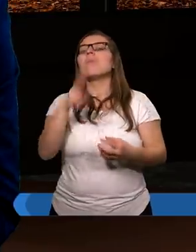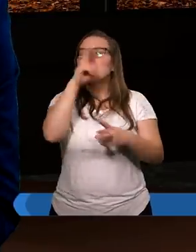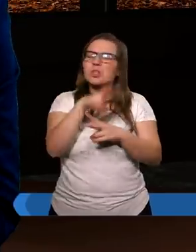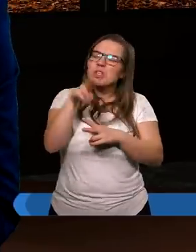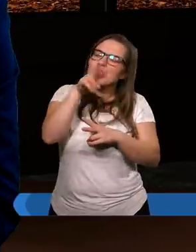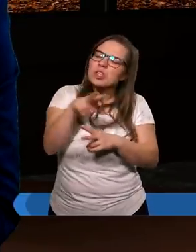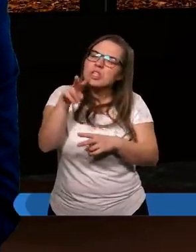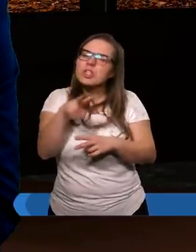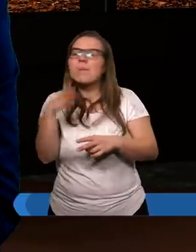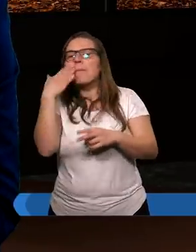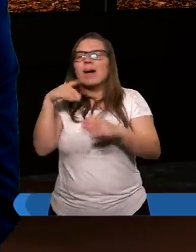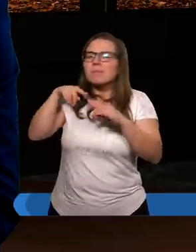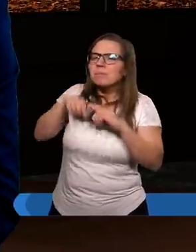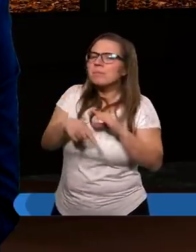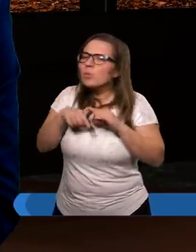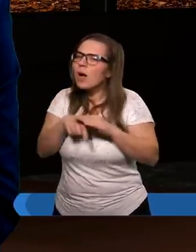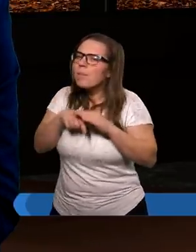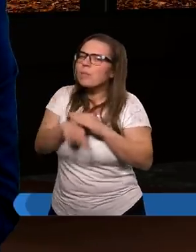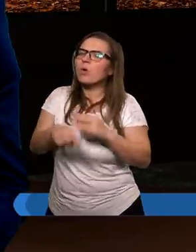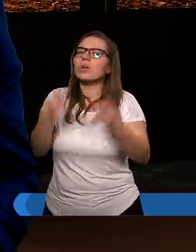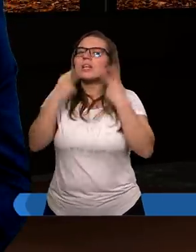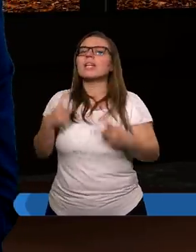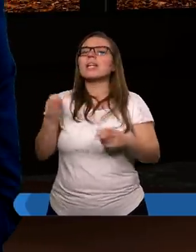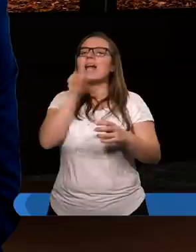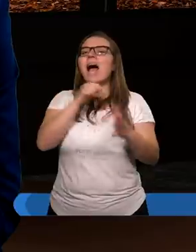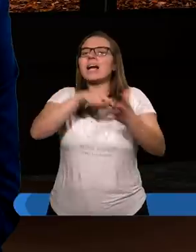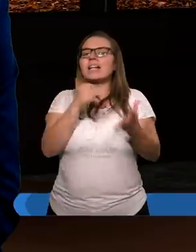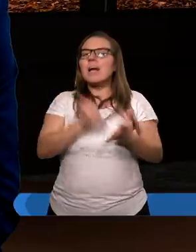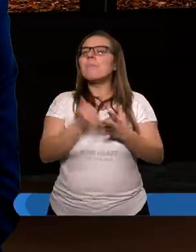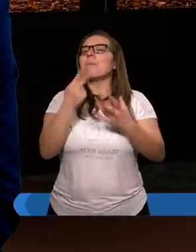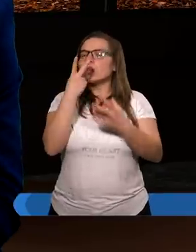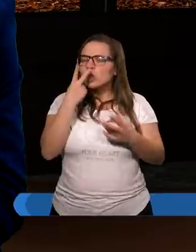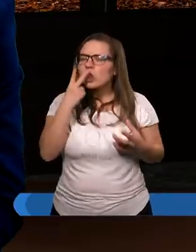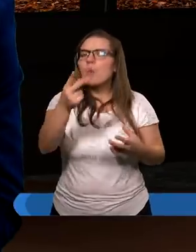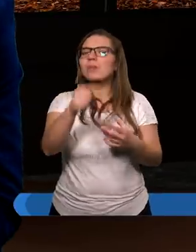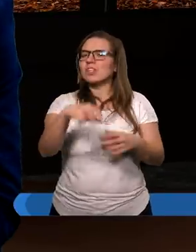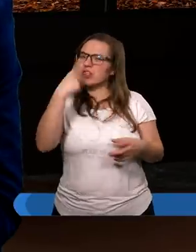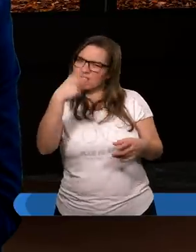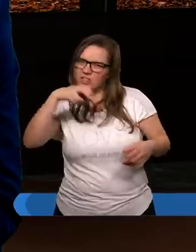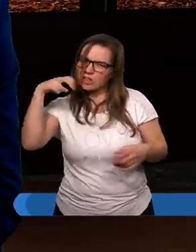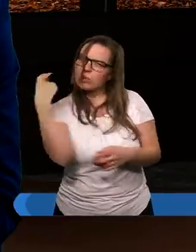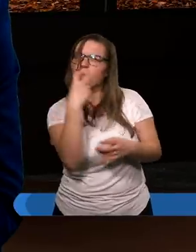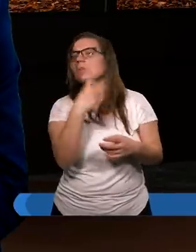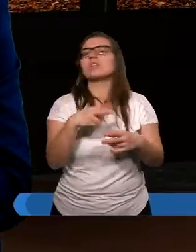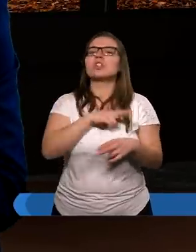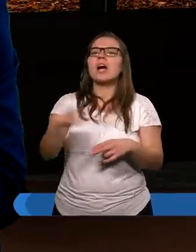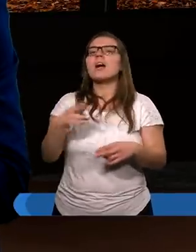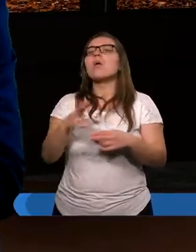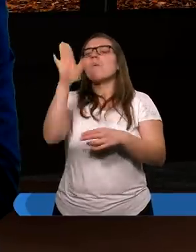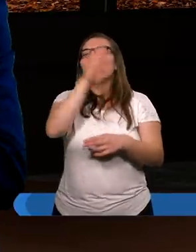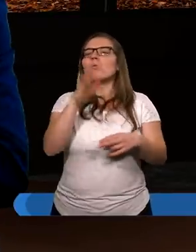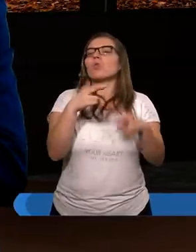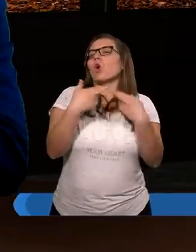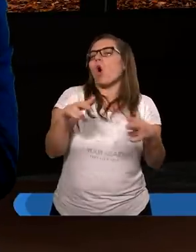przyjrzymy się bardzo głęboko, czytamy w tekst Starego Testamentu, to zobaczymy taką jedną ciekawą rzecz, że Bóg